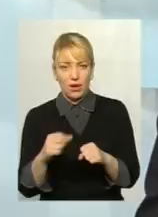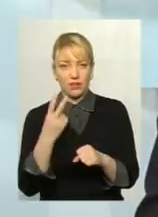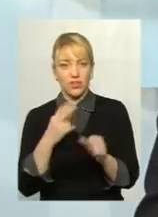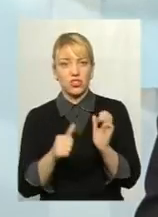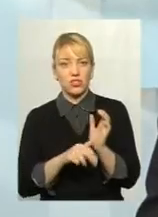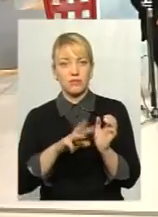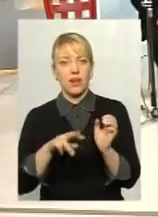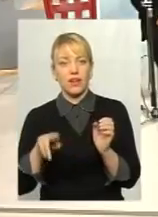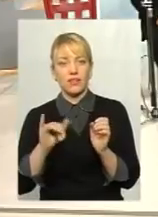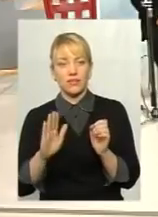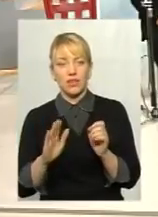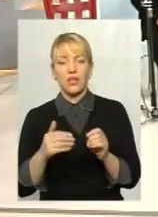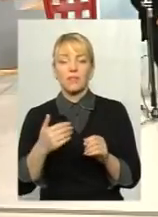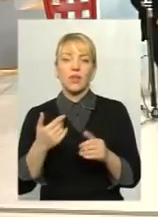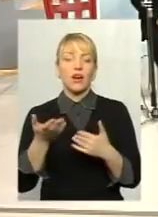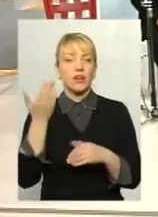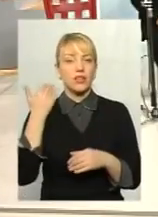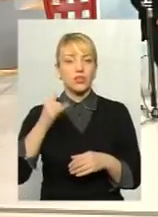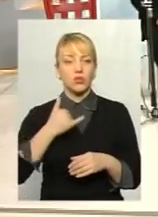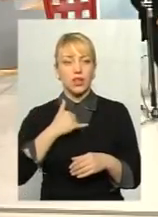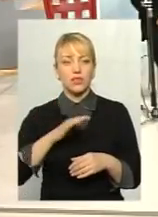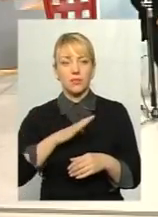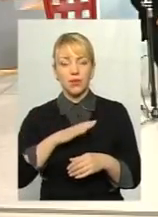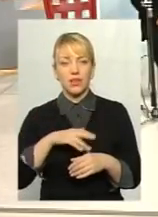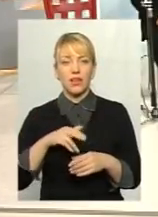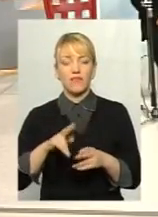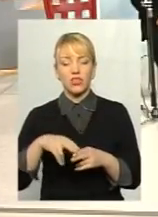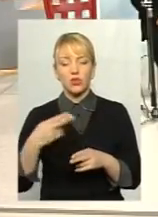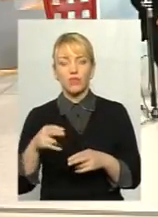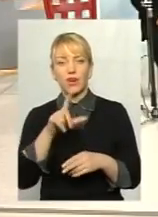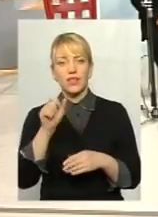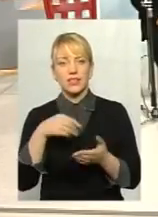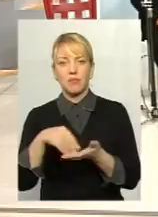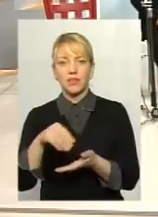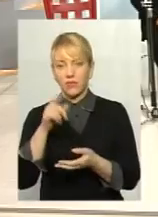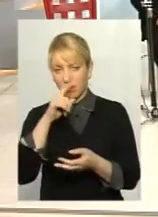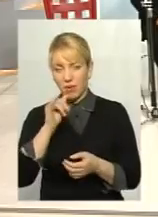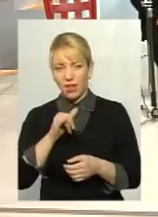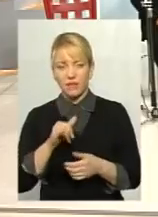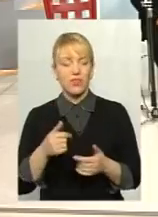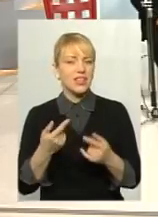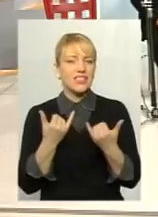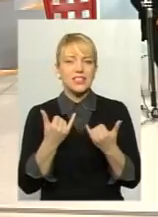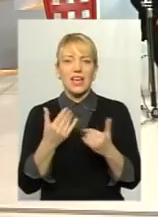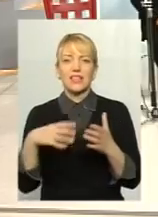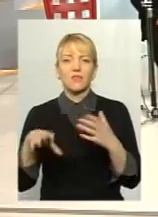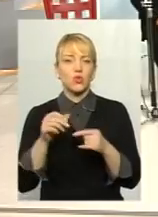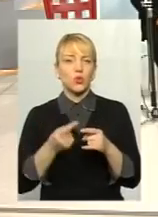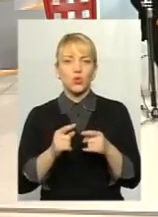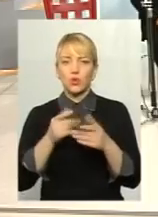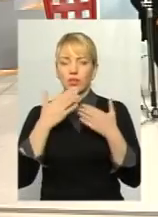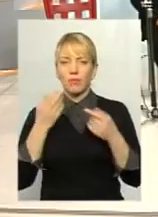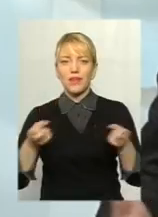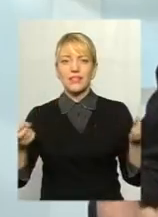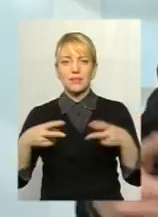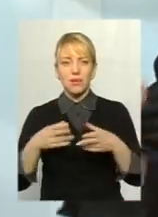часу у нас було відшкодування за придбання палива. Ні, зараз цього абсолютно нічого немає. Але сам спецрежим – це і